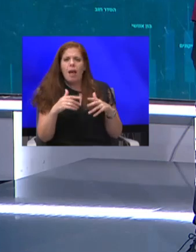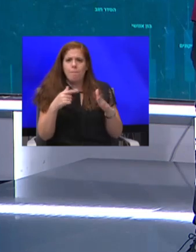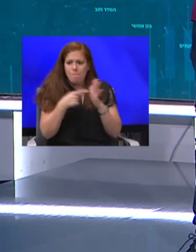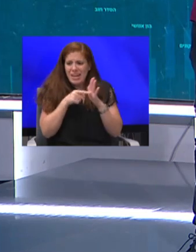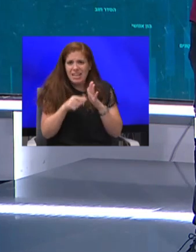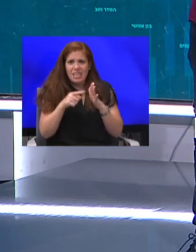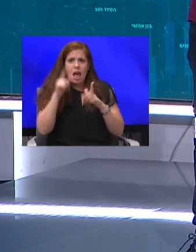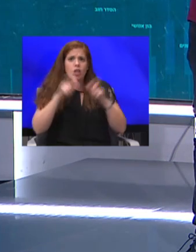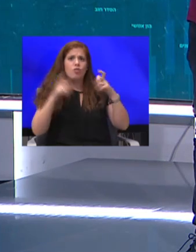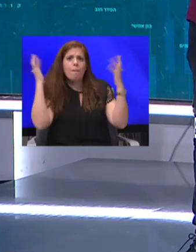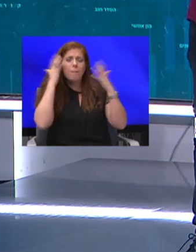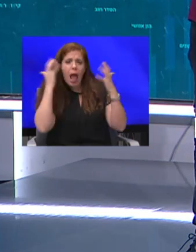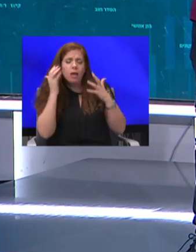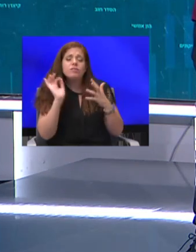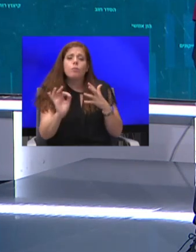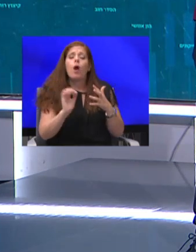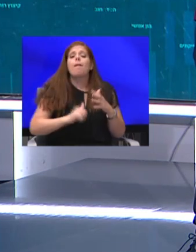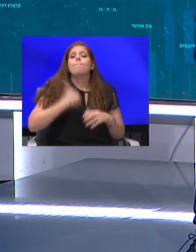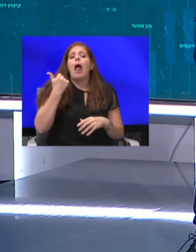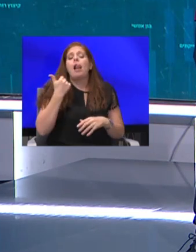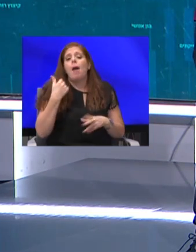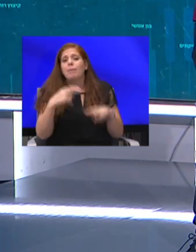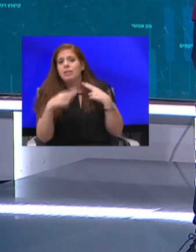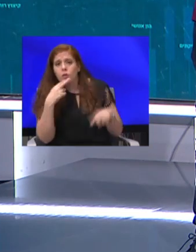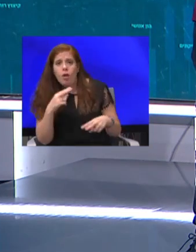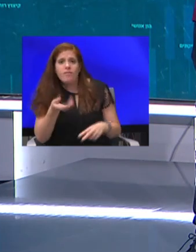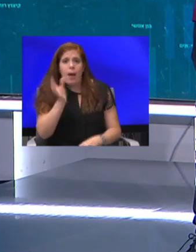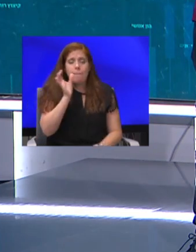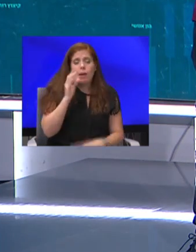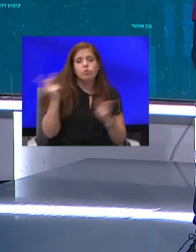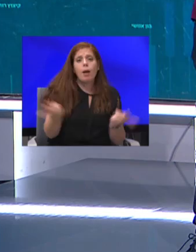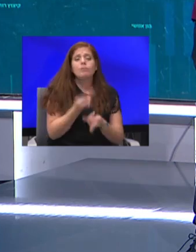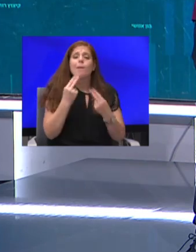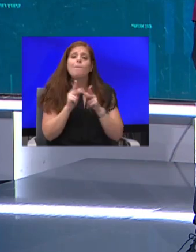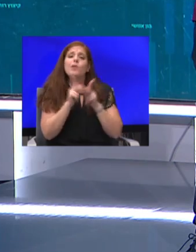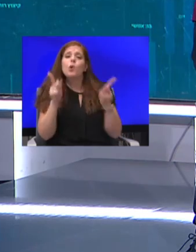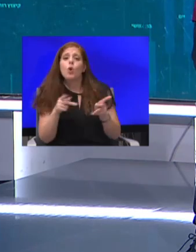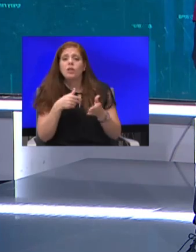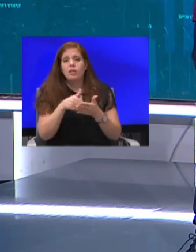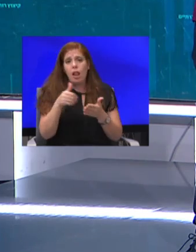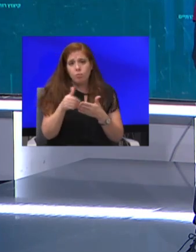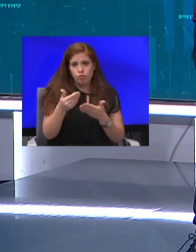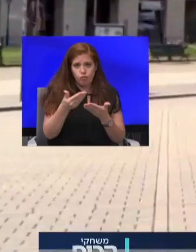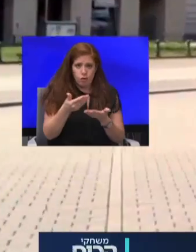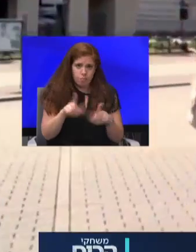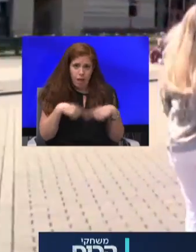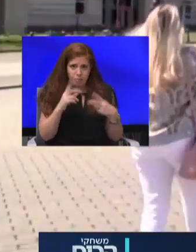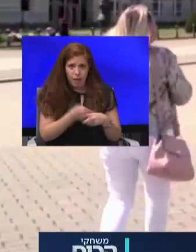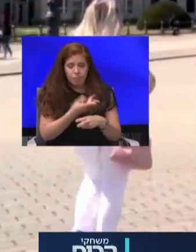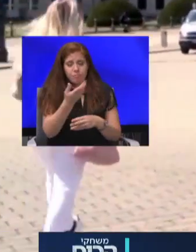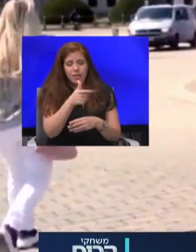בבעלי המסעדות והבריים, שמחפשים פתרונות יצירתיים, כדי להמשיך להרוויח. הכתבה של כתבתנו באירופה, אנטוני הימין.